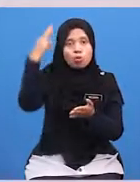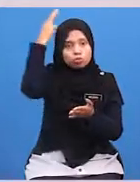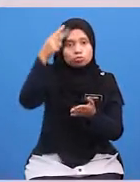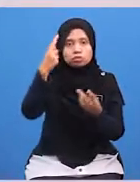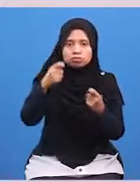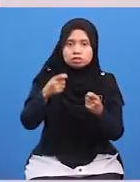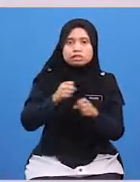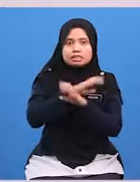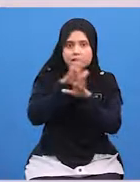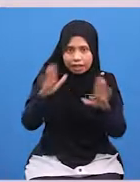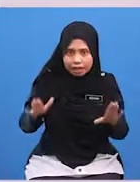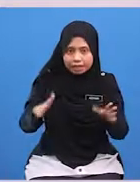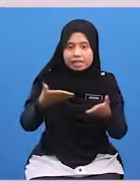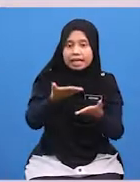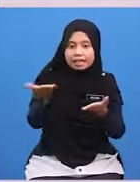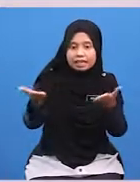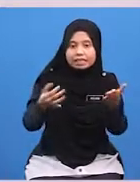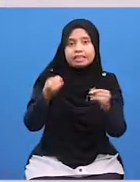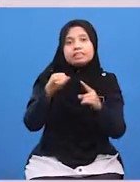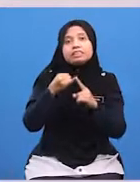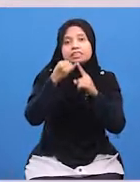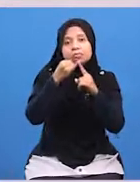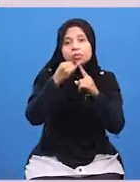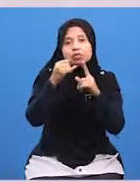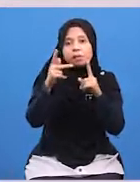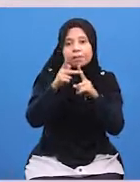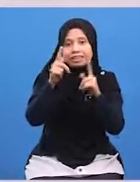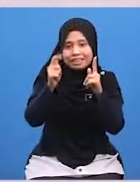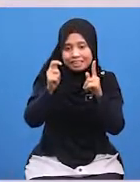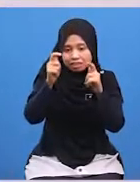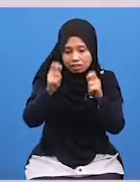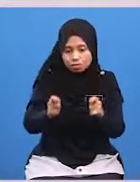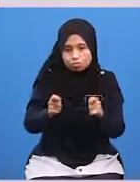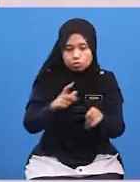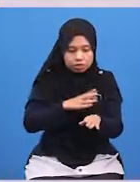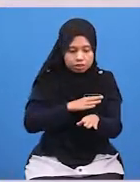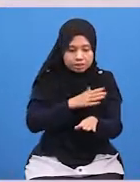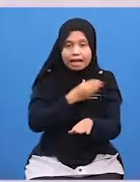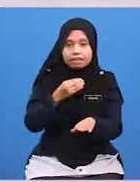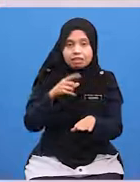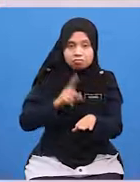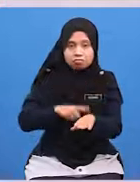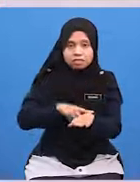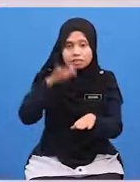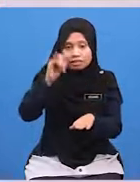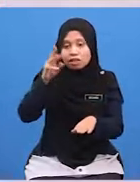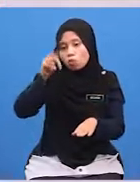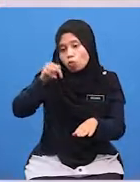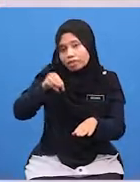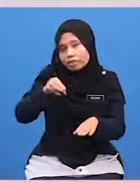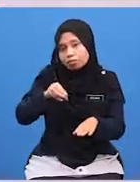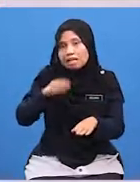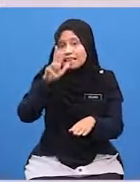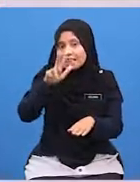Layanan istimewa terhadap tetamu Dan tempoh masa yang wajib Iaitu